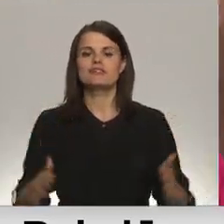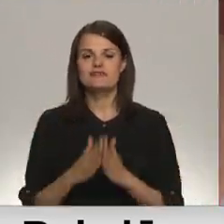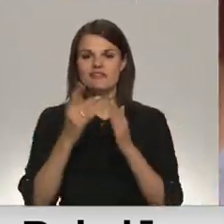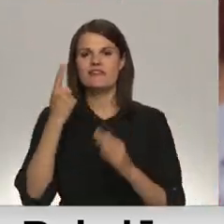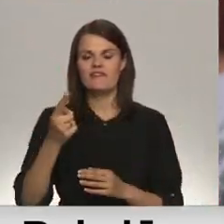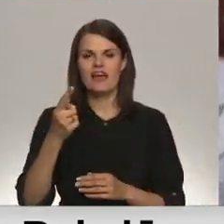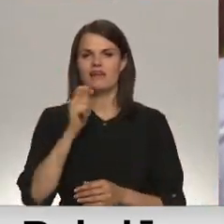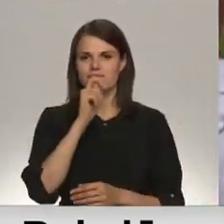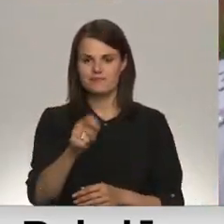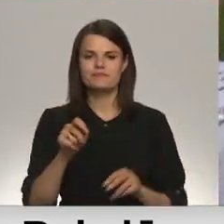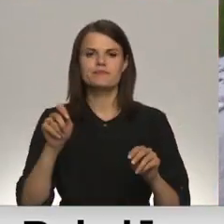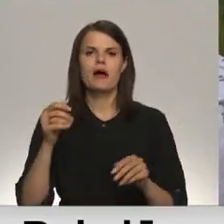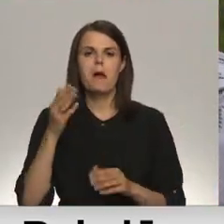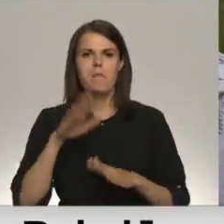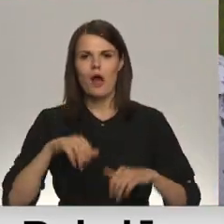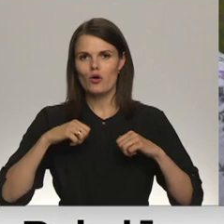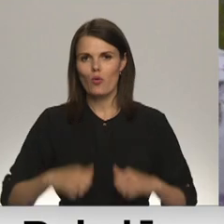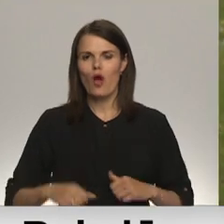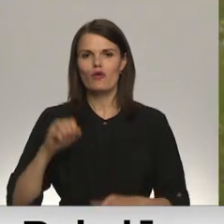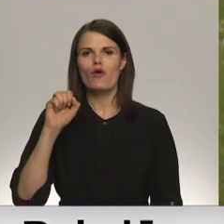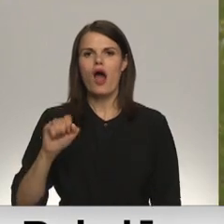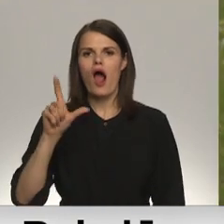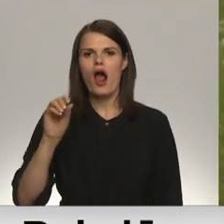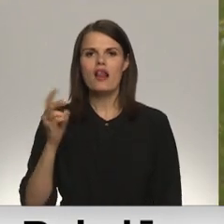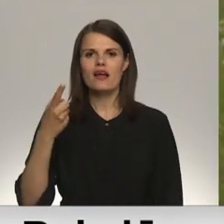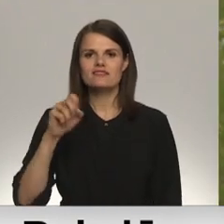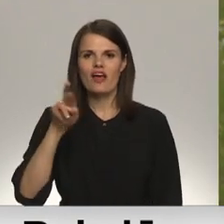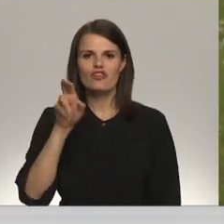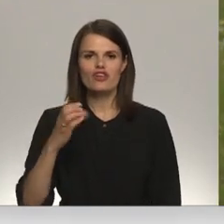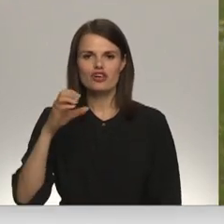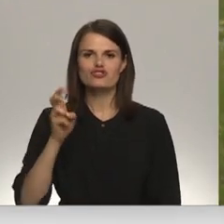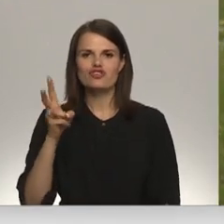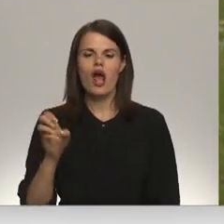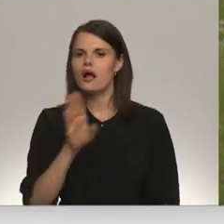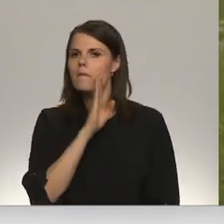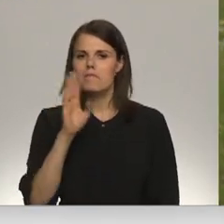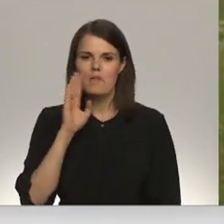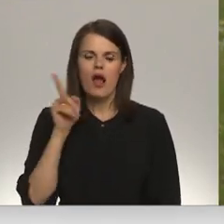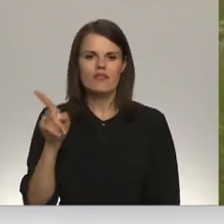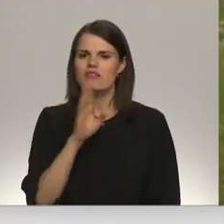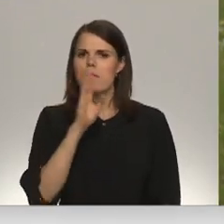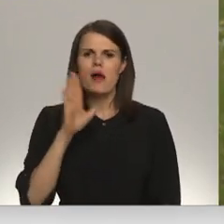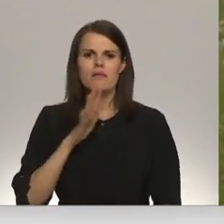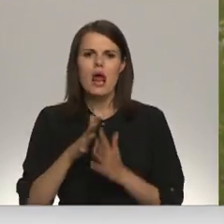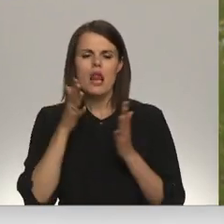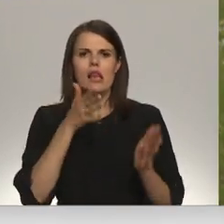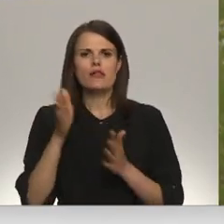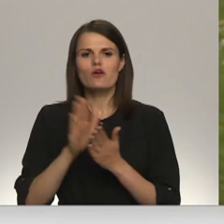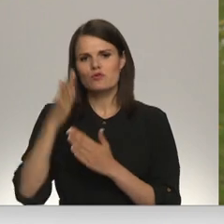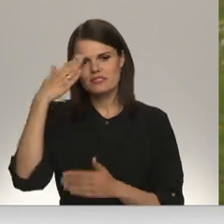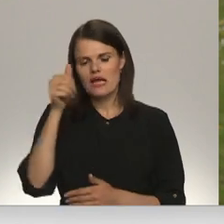nokristīts par godu Aleksandra Čaka Mātēji. Čaka Mātēji bija liela ietekme uz dēlu, uz dēla personības